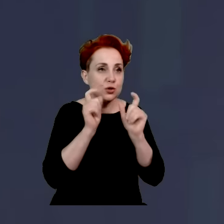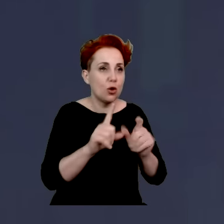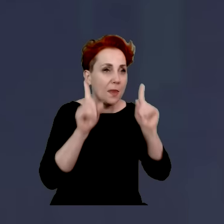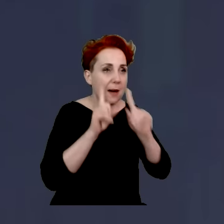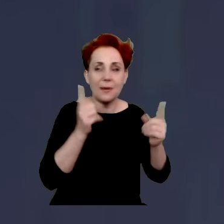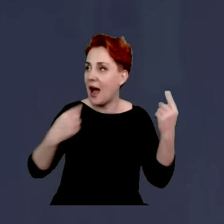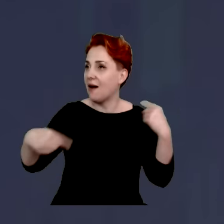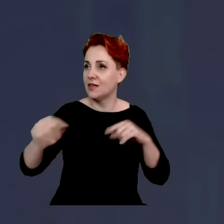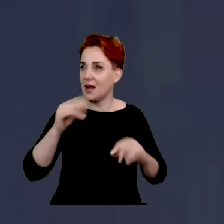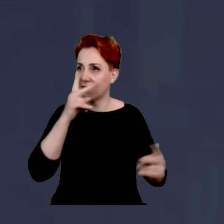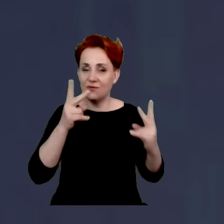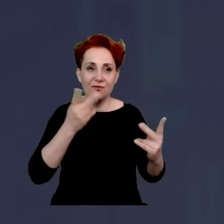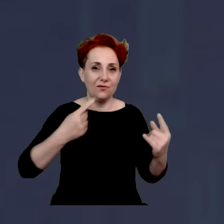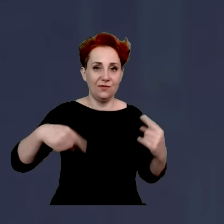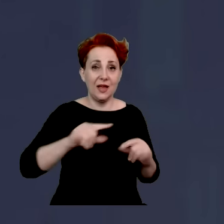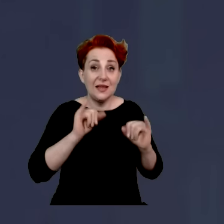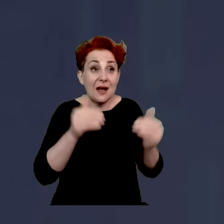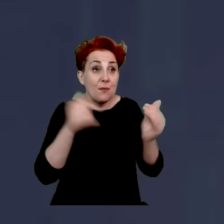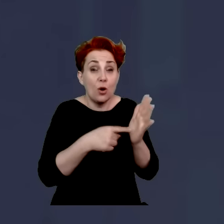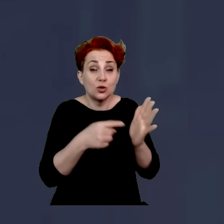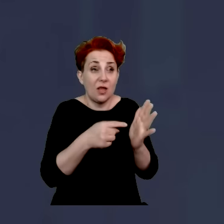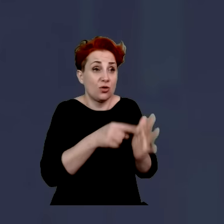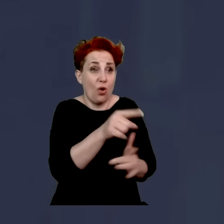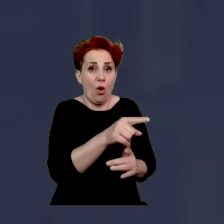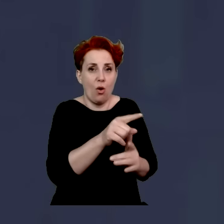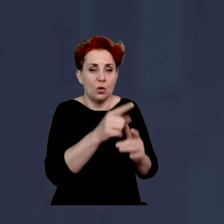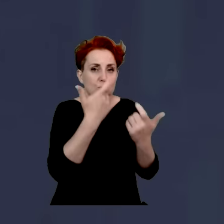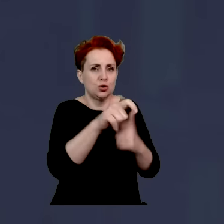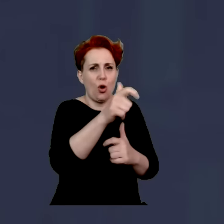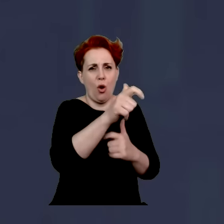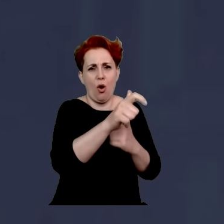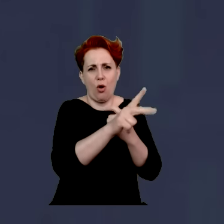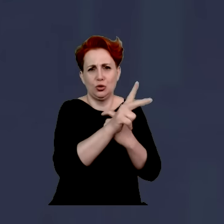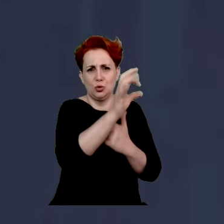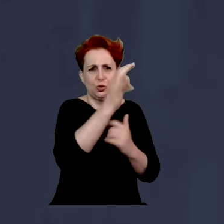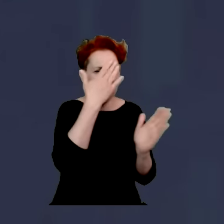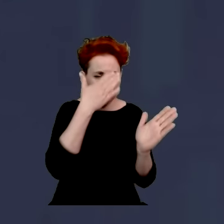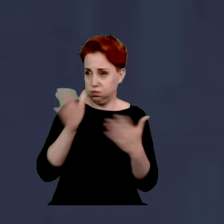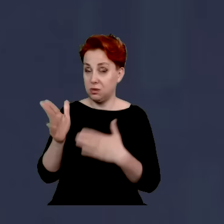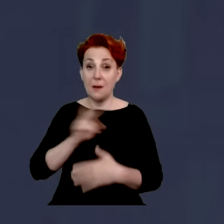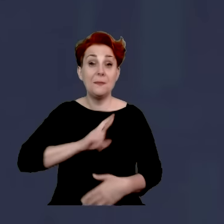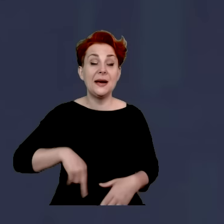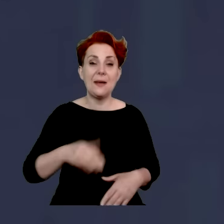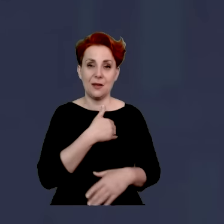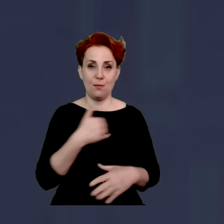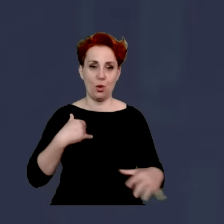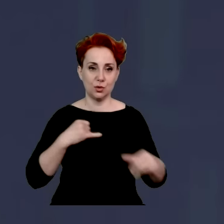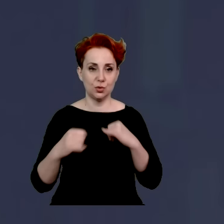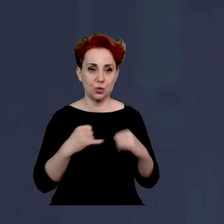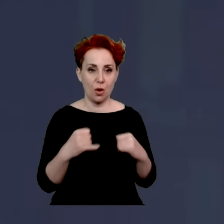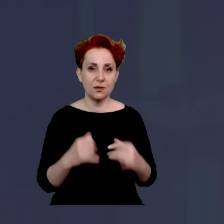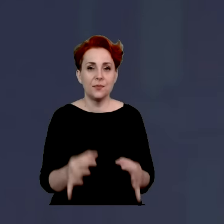dzieje. Jak można tego typu wolty o 180 stopni przyjąć? Premier polskiego rządu w dobie tak